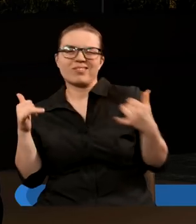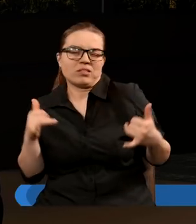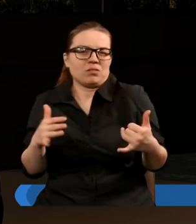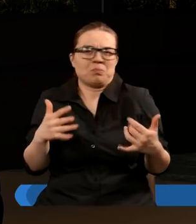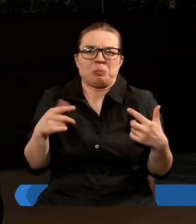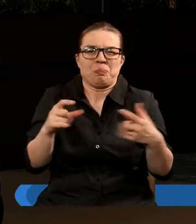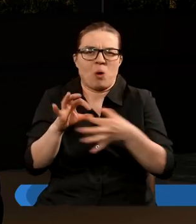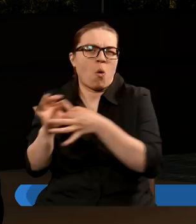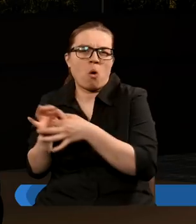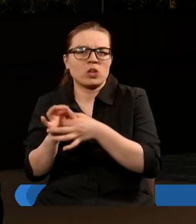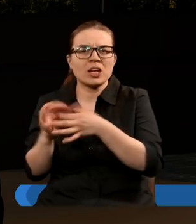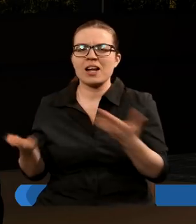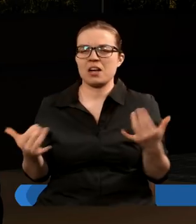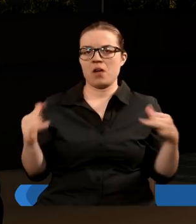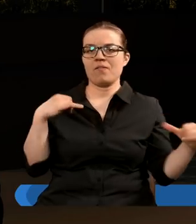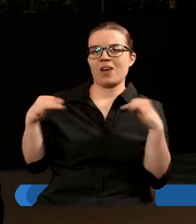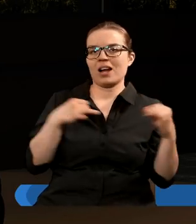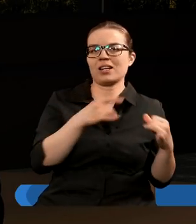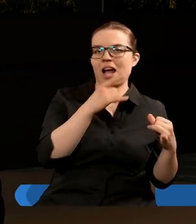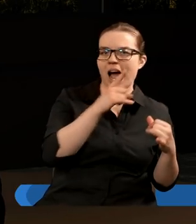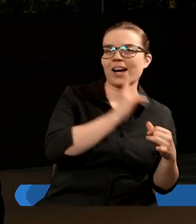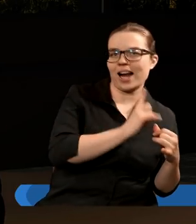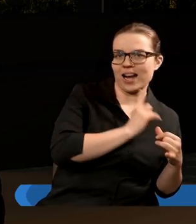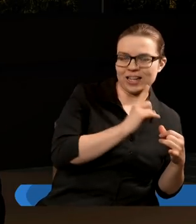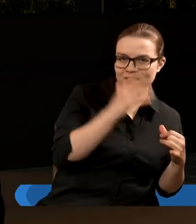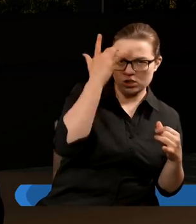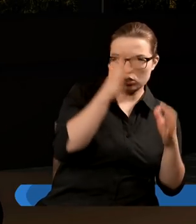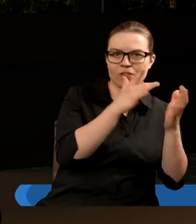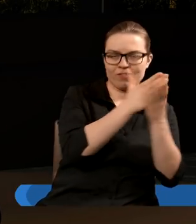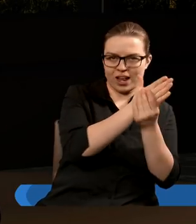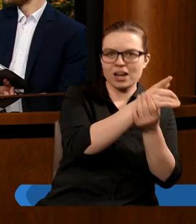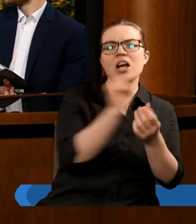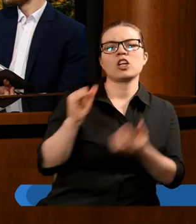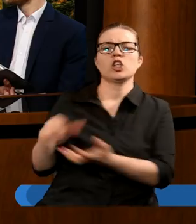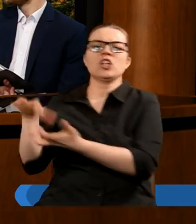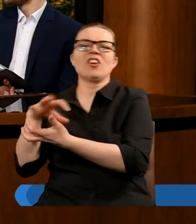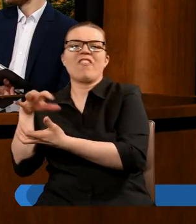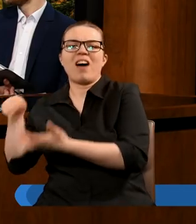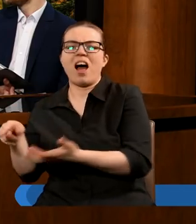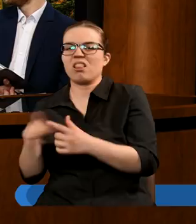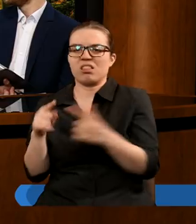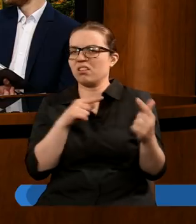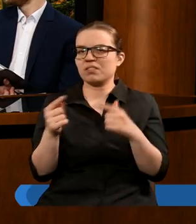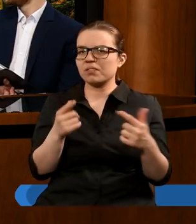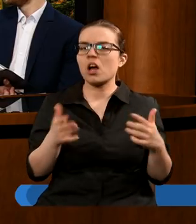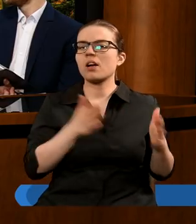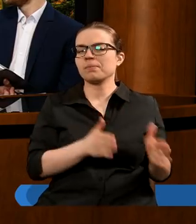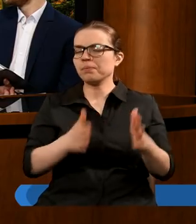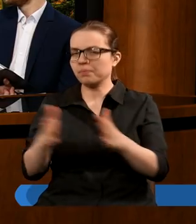władzy religijnej, władzy świeckiej. I rzeczywiście następne okresy